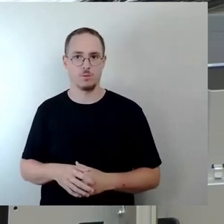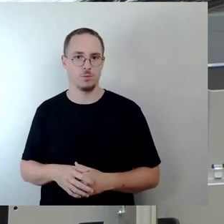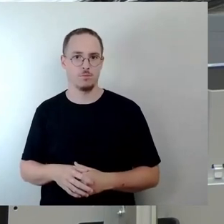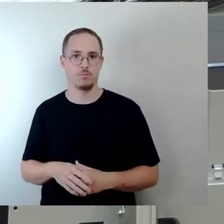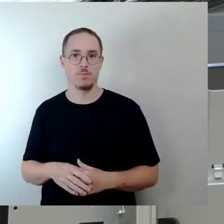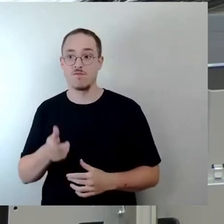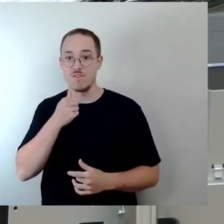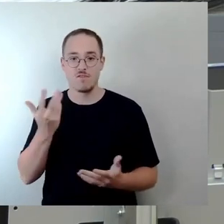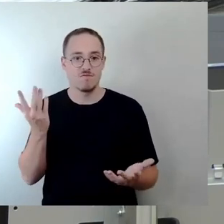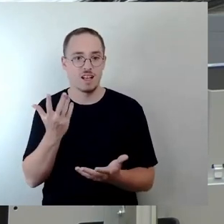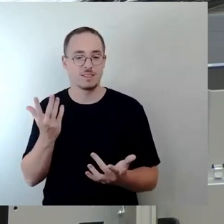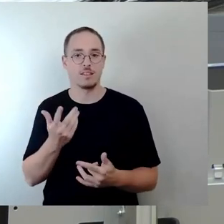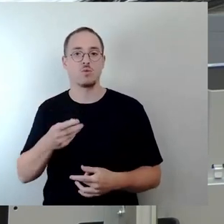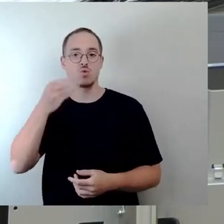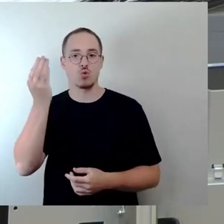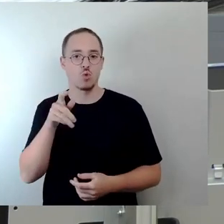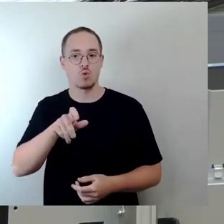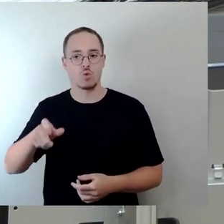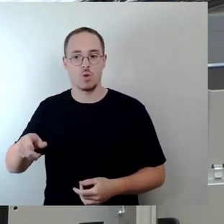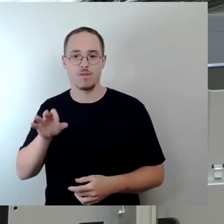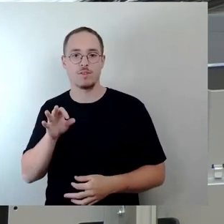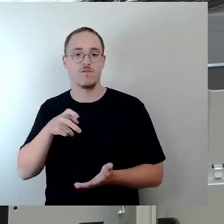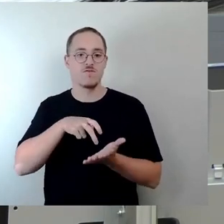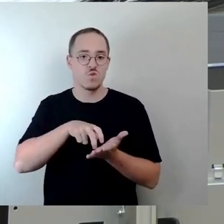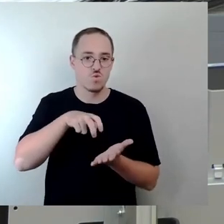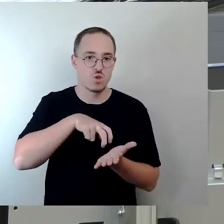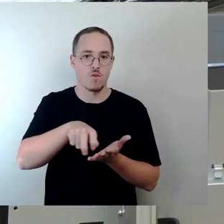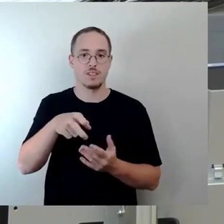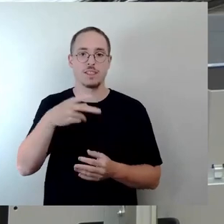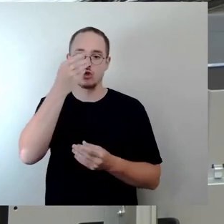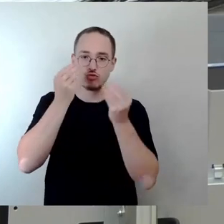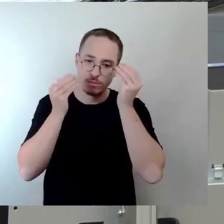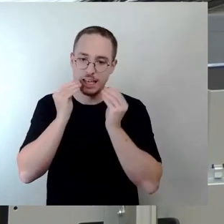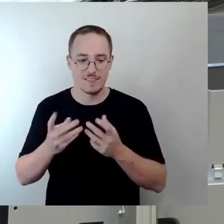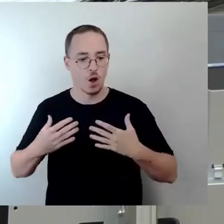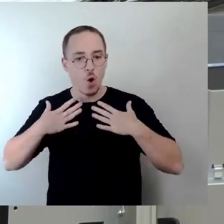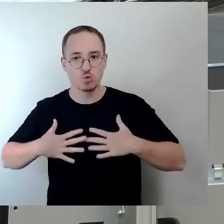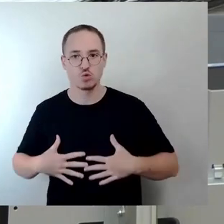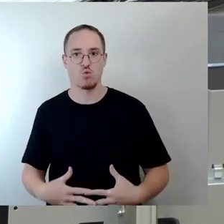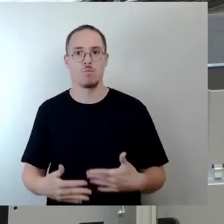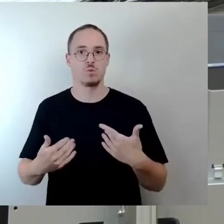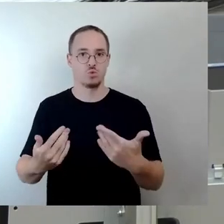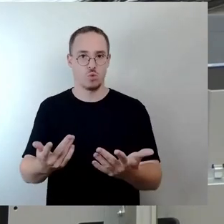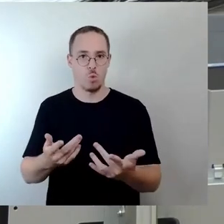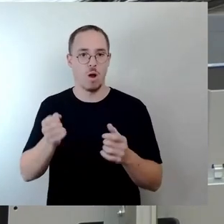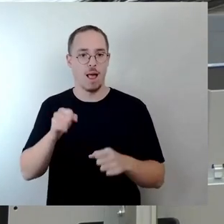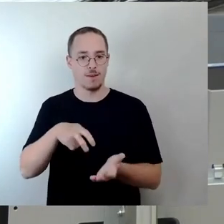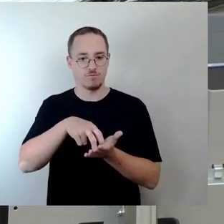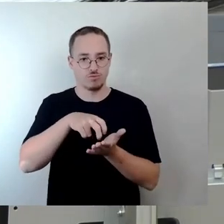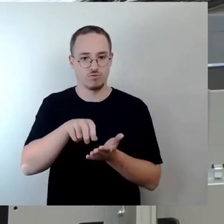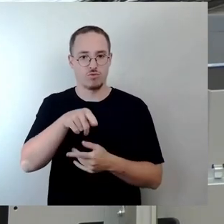gewitterungsgeschützt die Bühne der Semperoper erreichen können. Und es ist internationaler Standort, dass ein